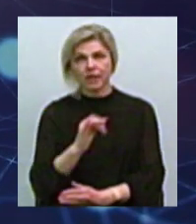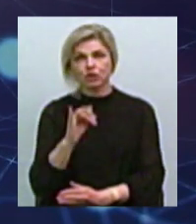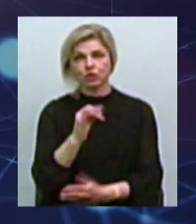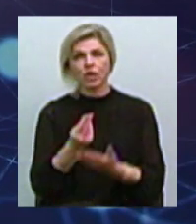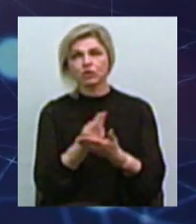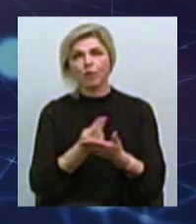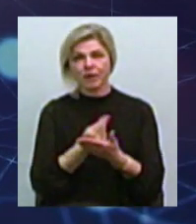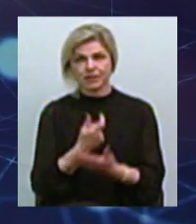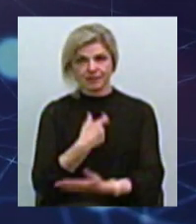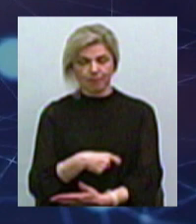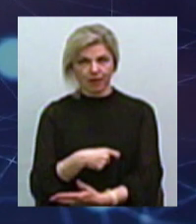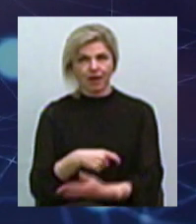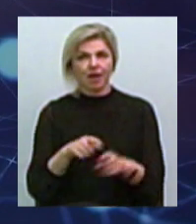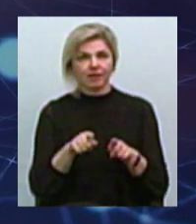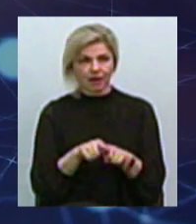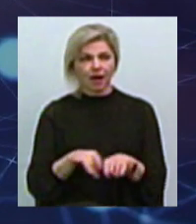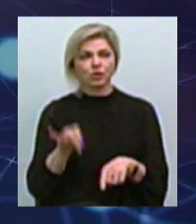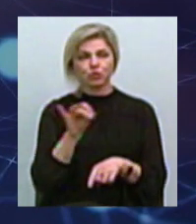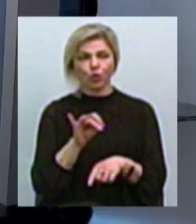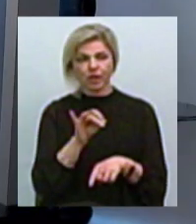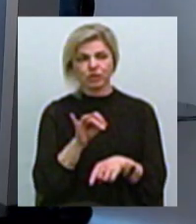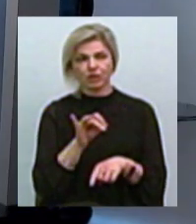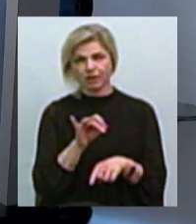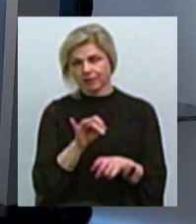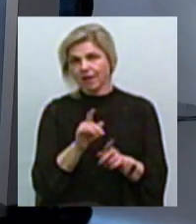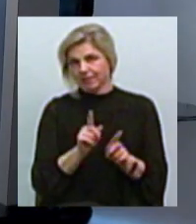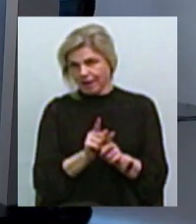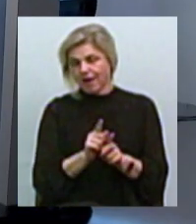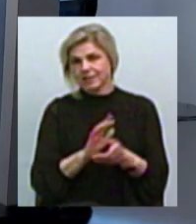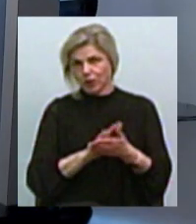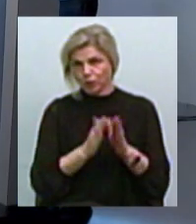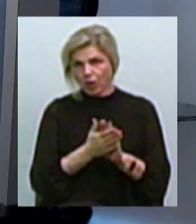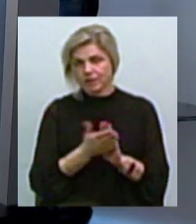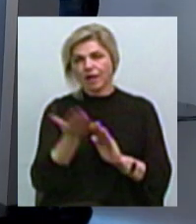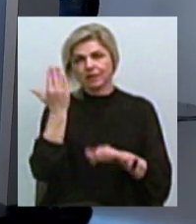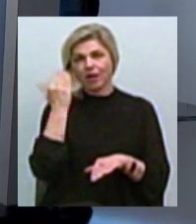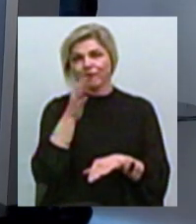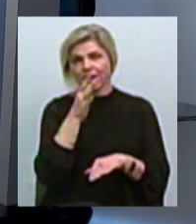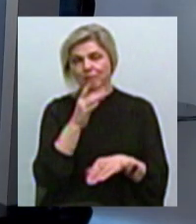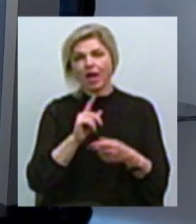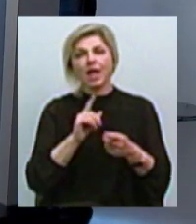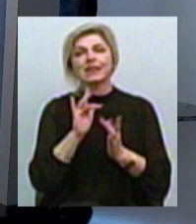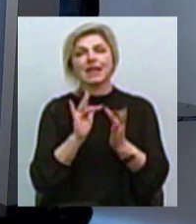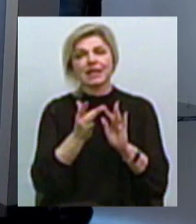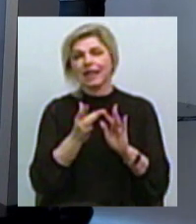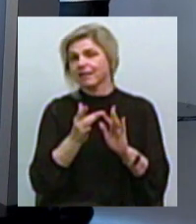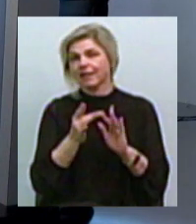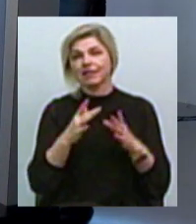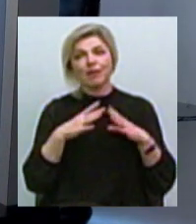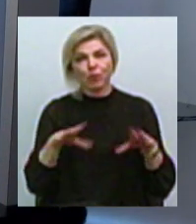зобразив себе Це така дуже історична курйозна ситуація Між тим, в ті роки інтернету не було, і мало хто про це знає